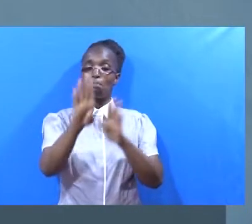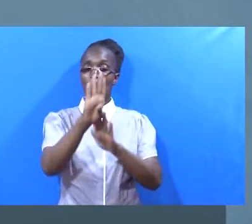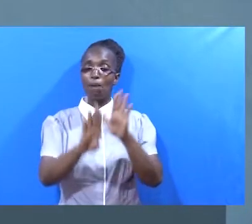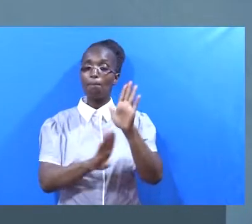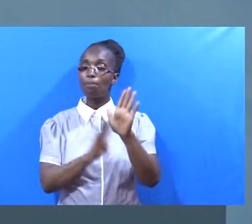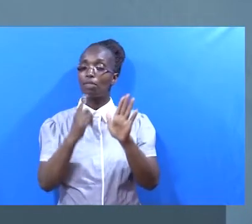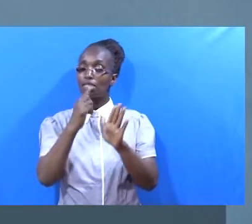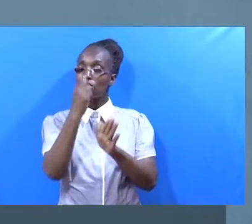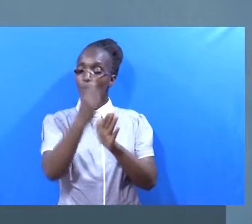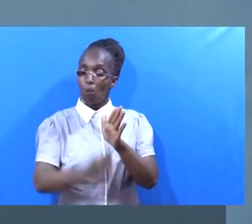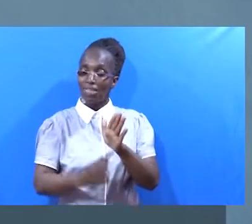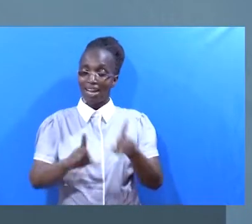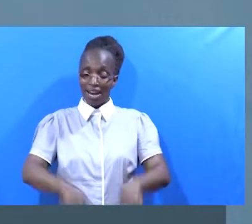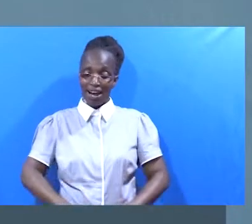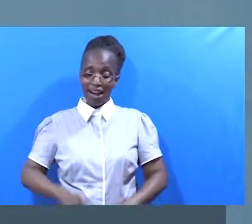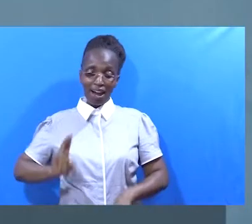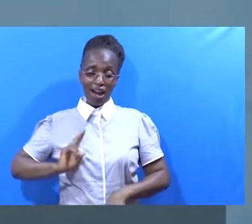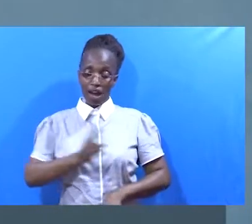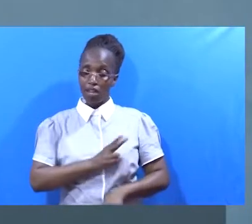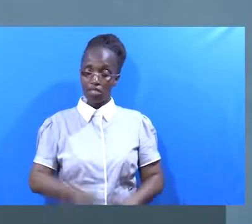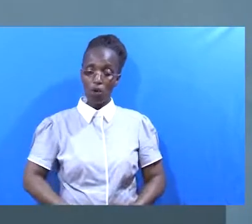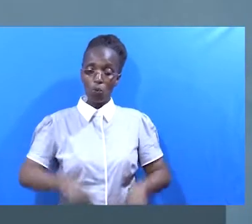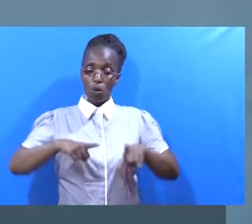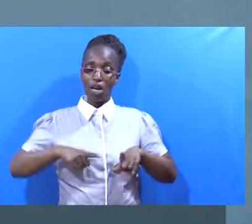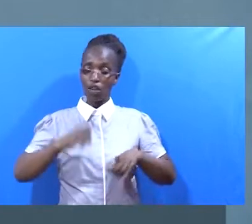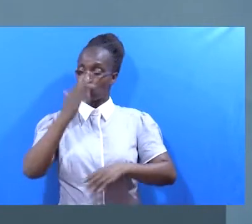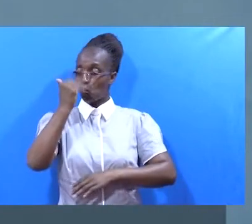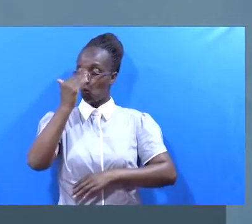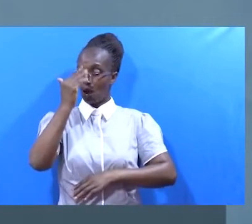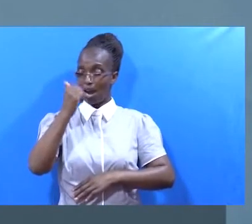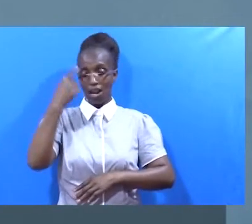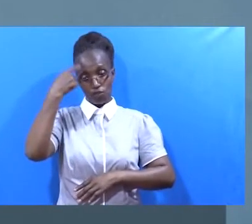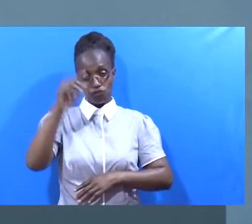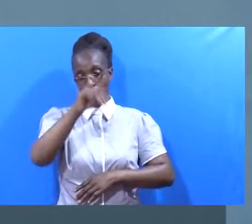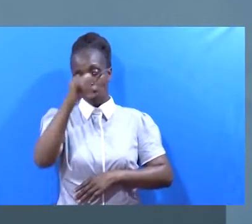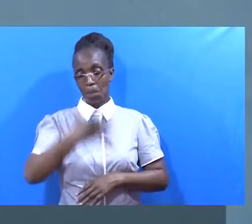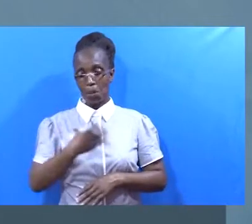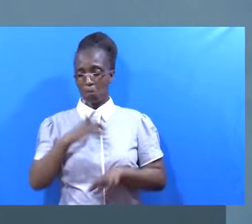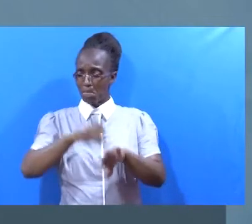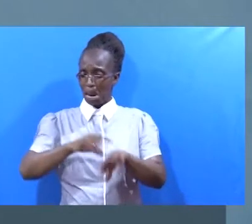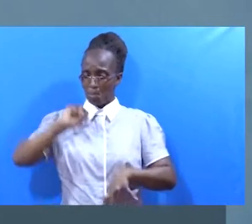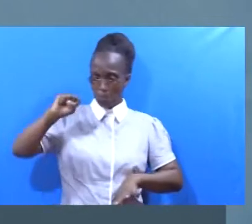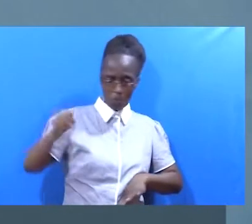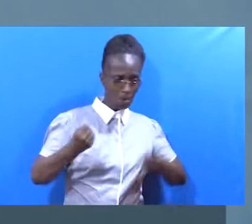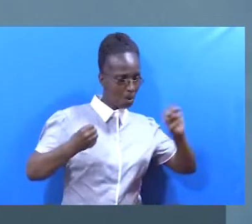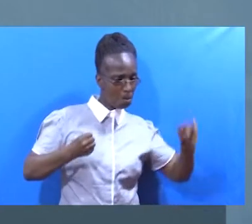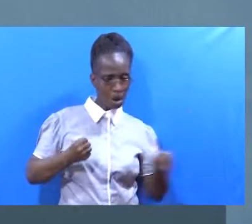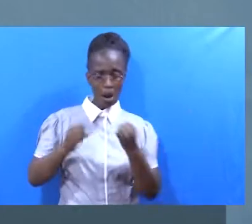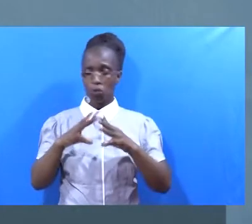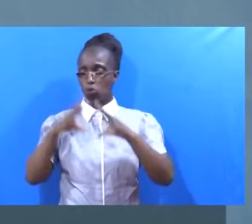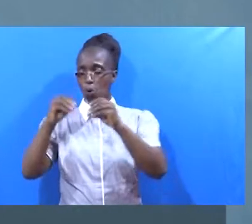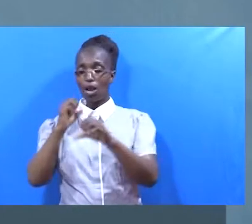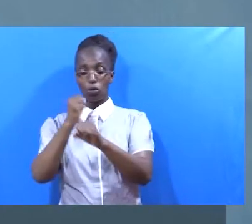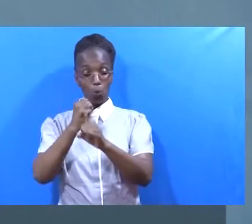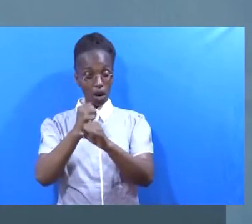Bibile na tuambia kuamba Nasi tunaishi kwa ajili ya wengine Tunapo hamuka Tunamuka na kuenda kutenda kazi kwa ajili ya